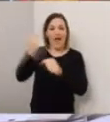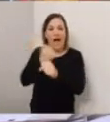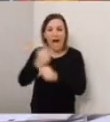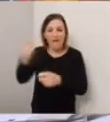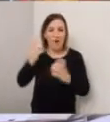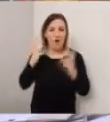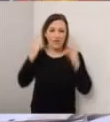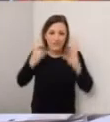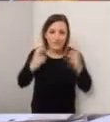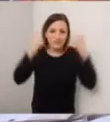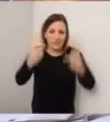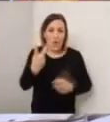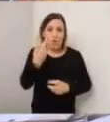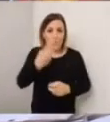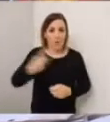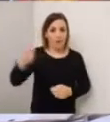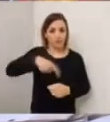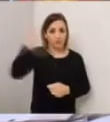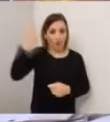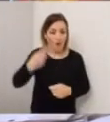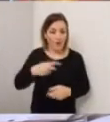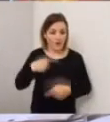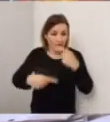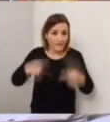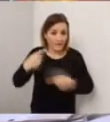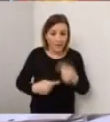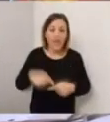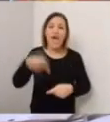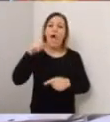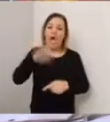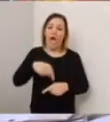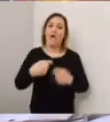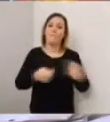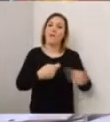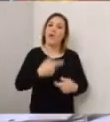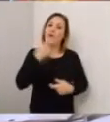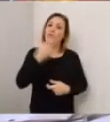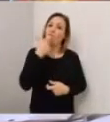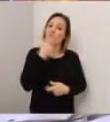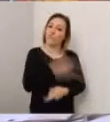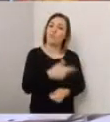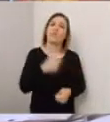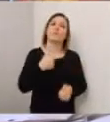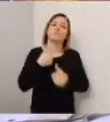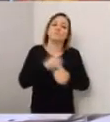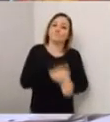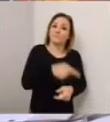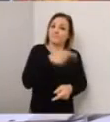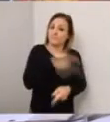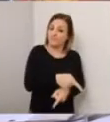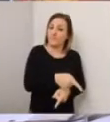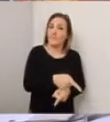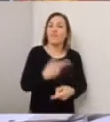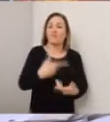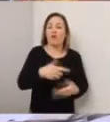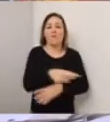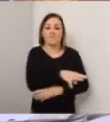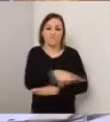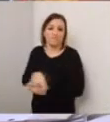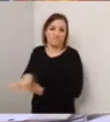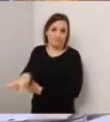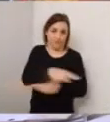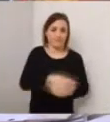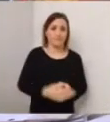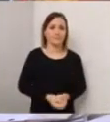abbiamo lavorato solo già per due giorni consecutivi, anche il mercato ortofrutticolo è in